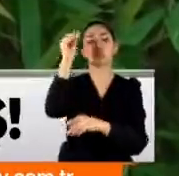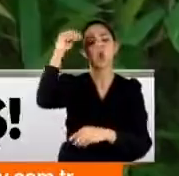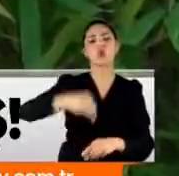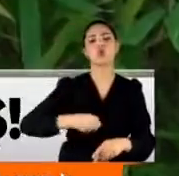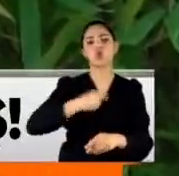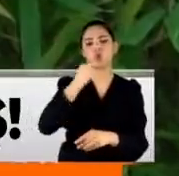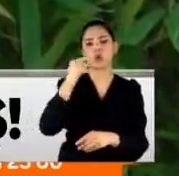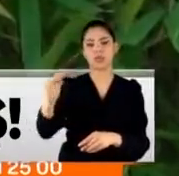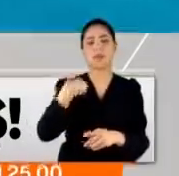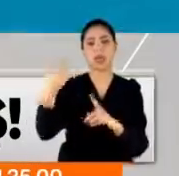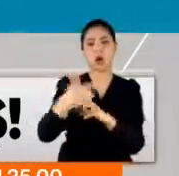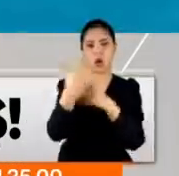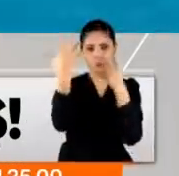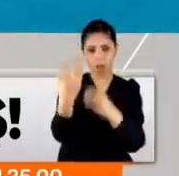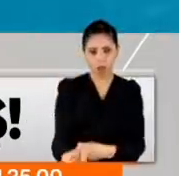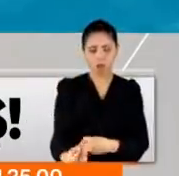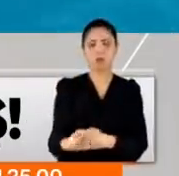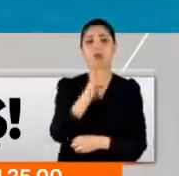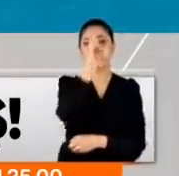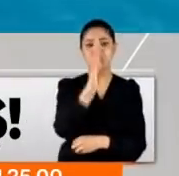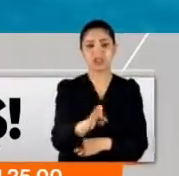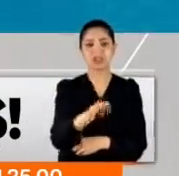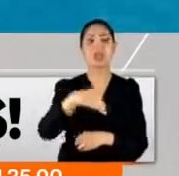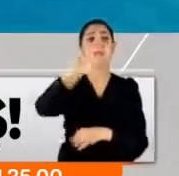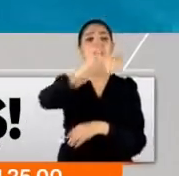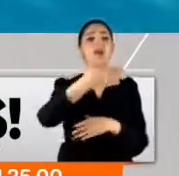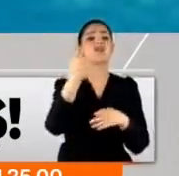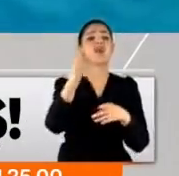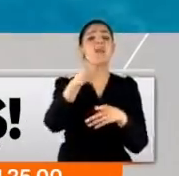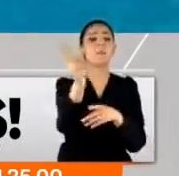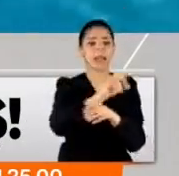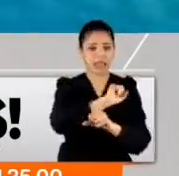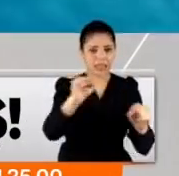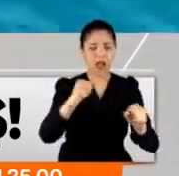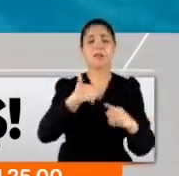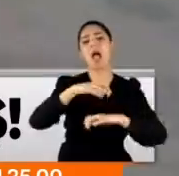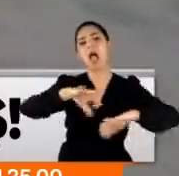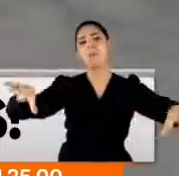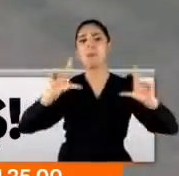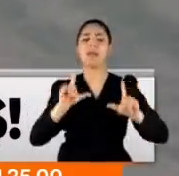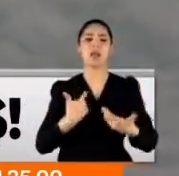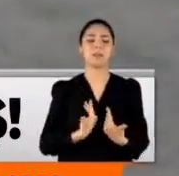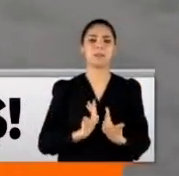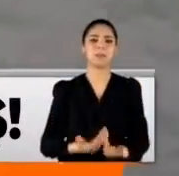normlarda biz bunu koruma altına aldıysak da... ...eğer ciddi şekilde diğer stoklara zarar veriyorsa o zaman da müdahale etmemiz gerekiyor.